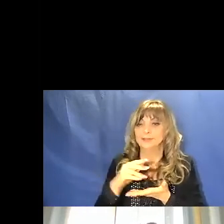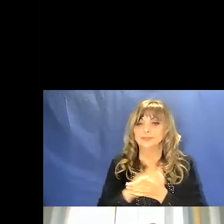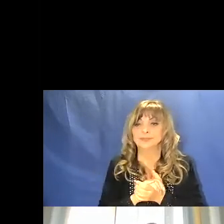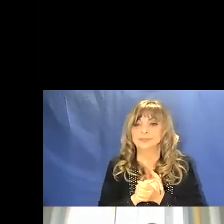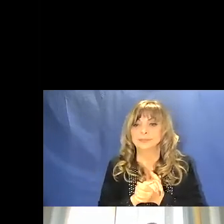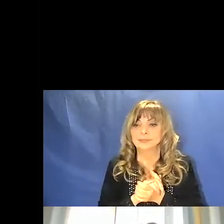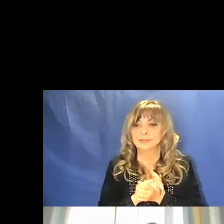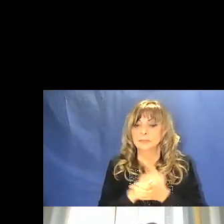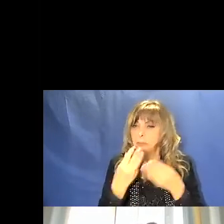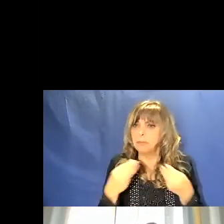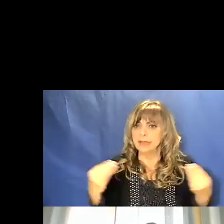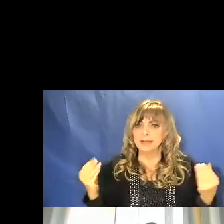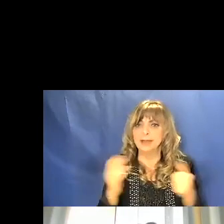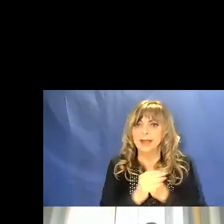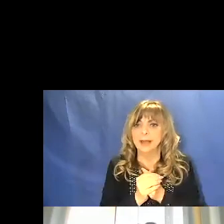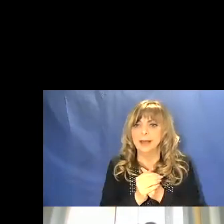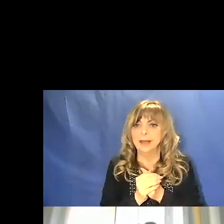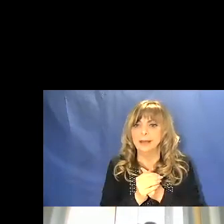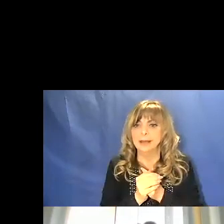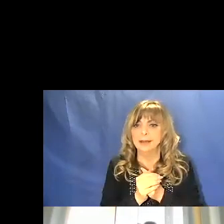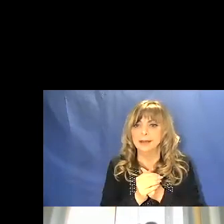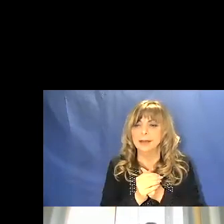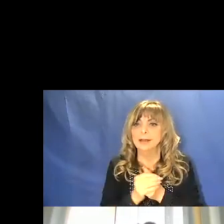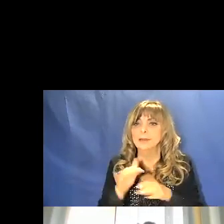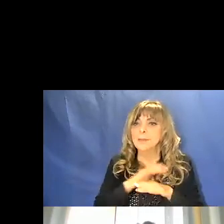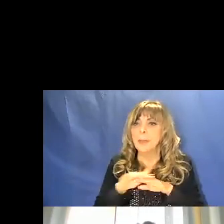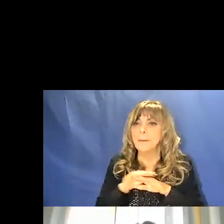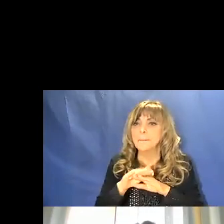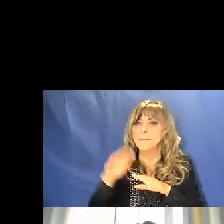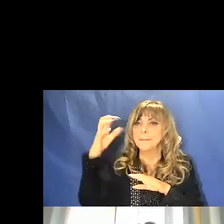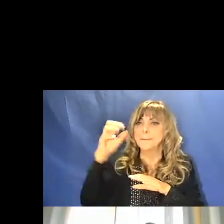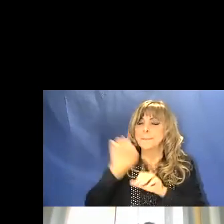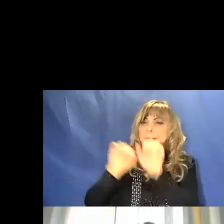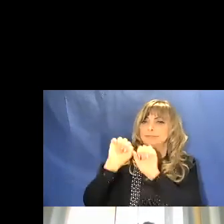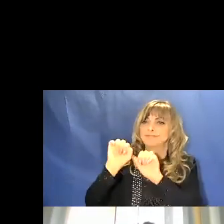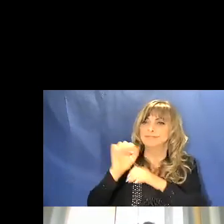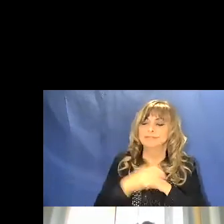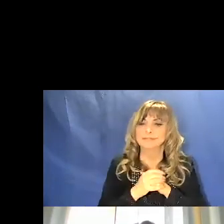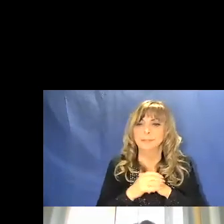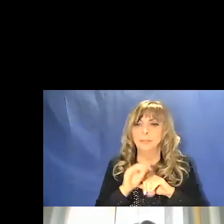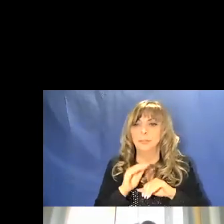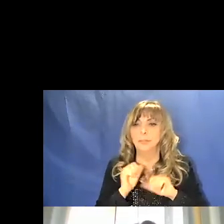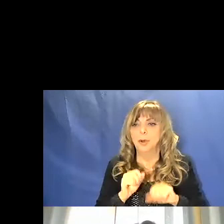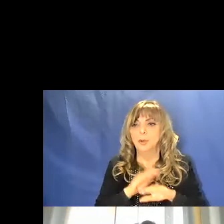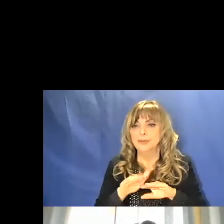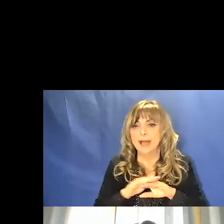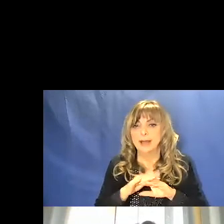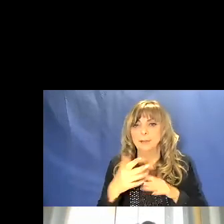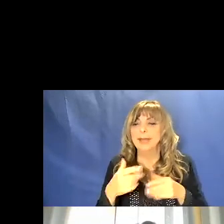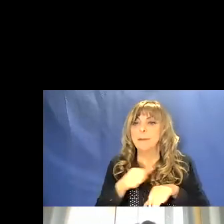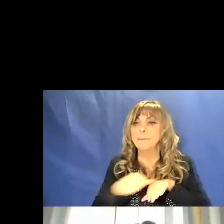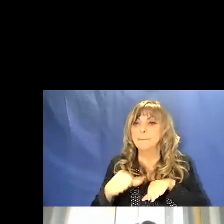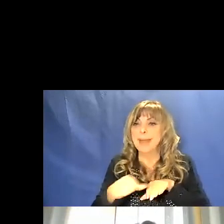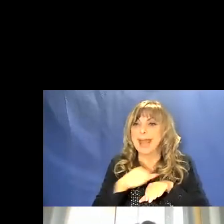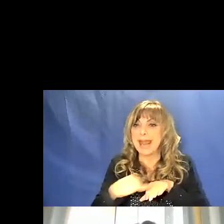materiale che impermeabilizza può essere usato per la conciatura delle pelli